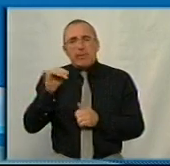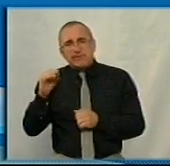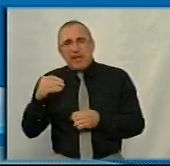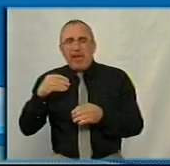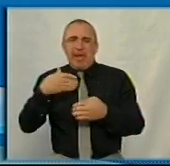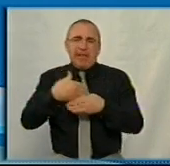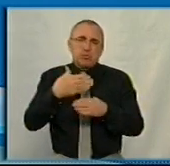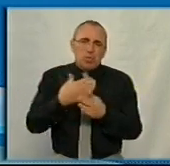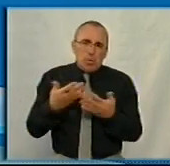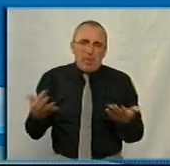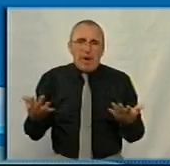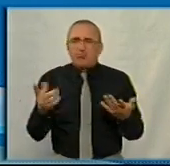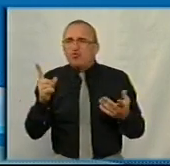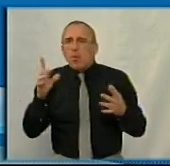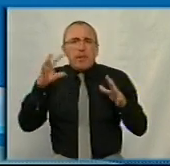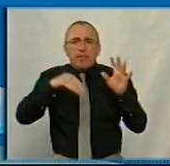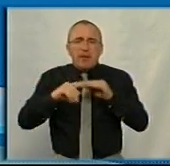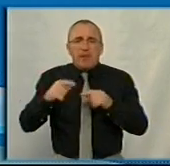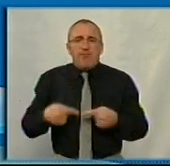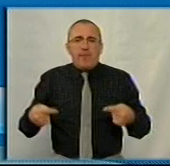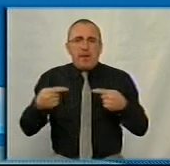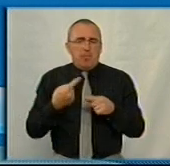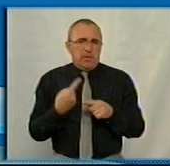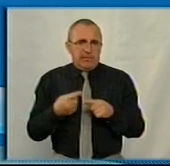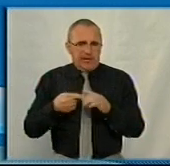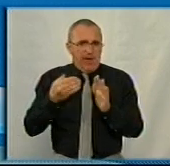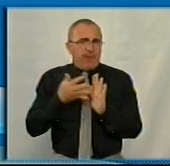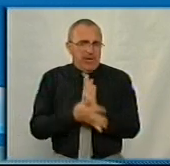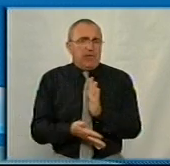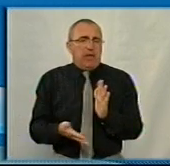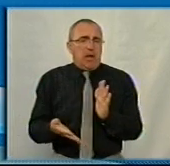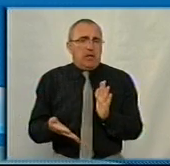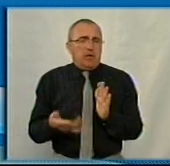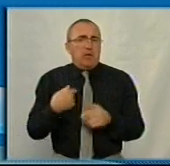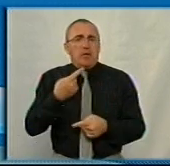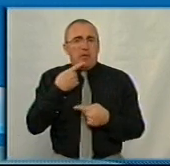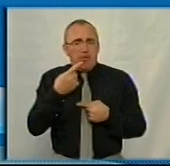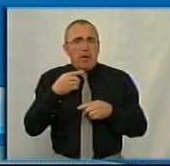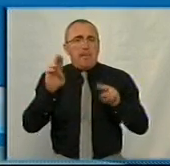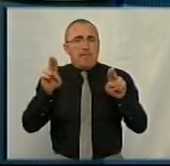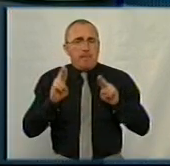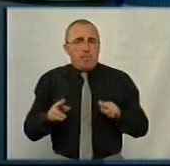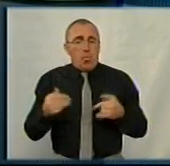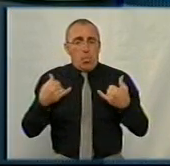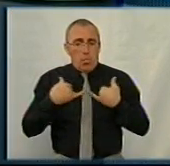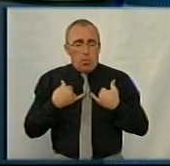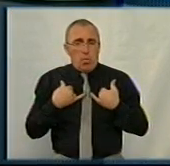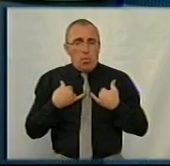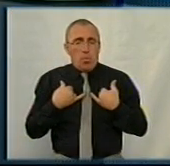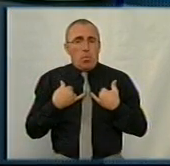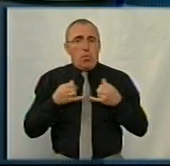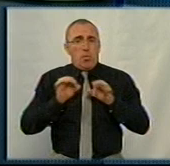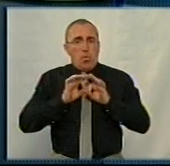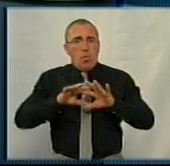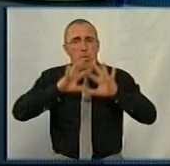інструментарій не врахували, ще щось не врахували, відповідно, це витрати. Ми говоримо про те, що принципово навіть в назві звучить понад